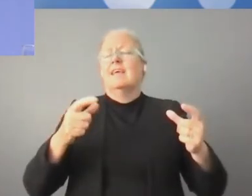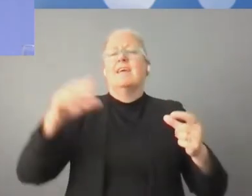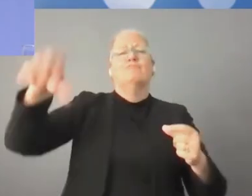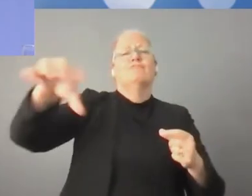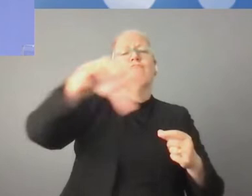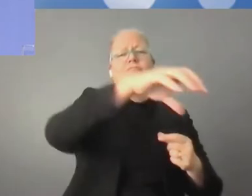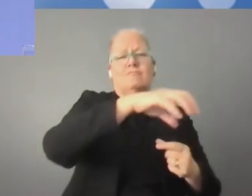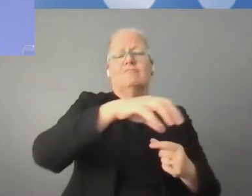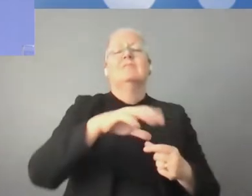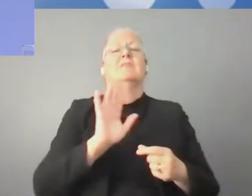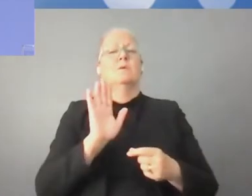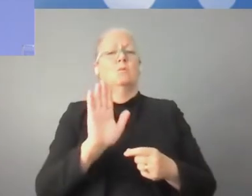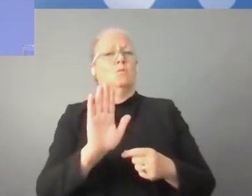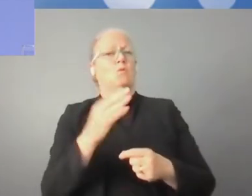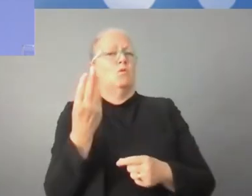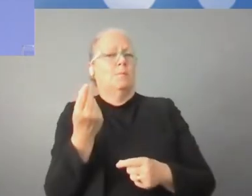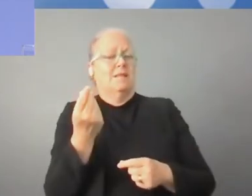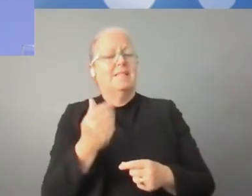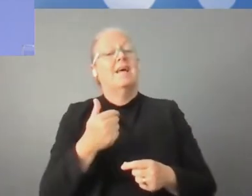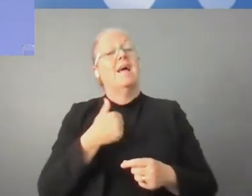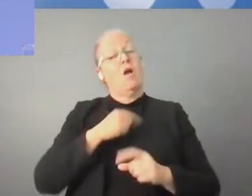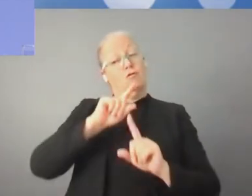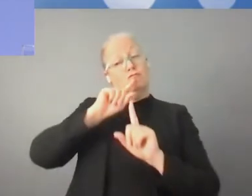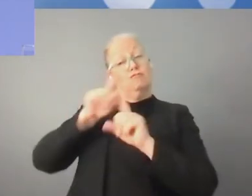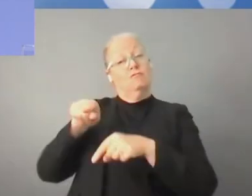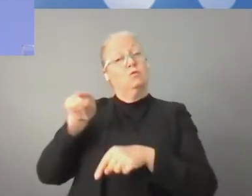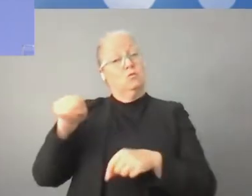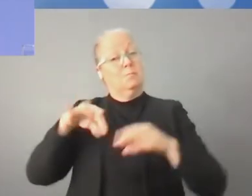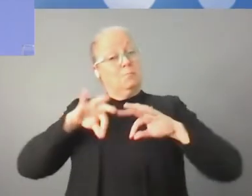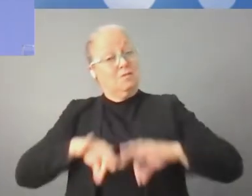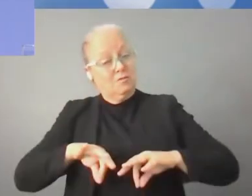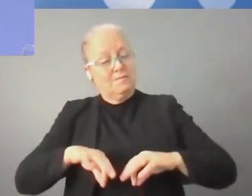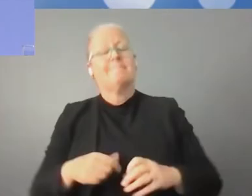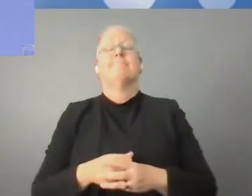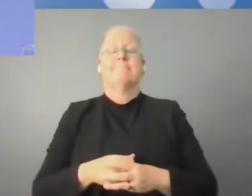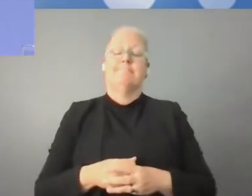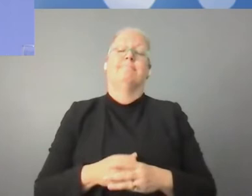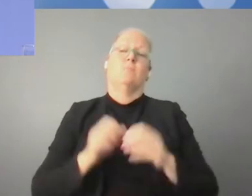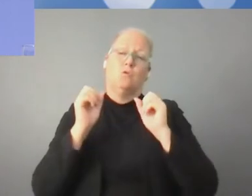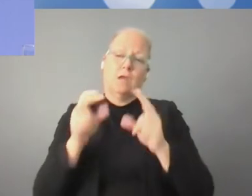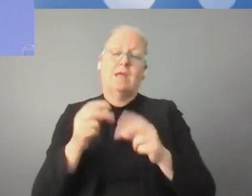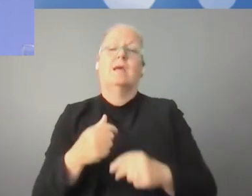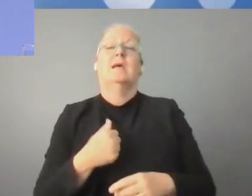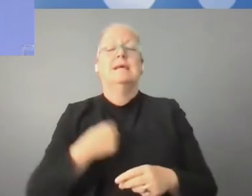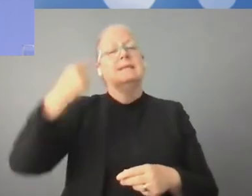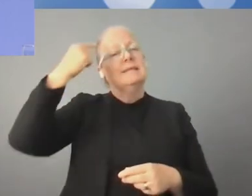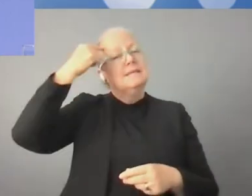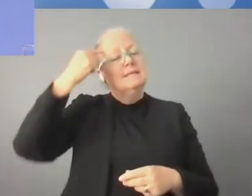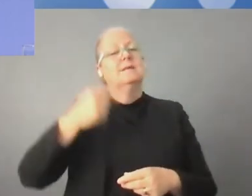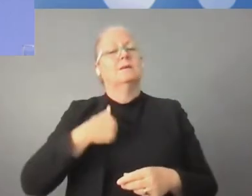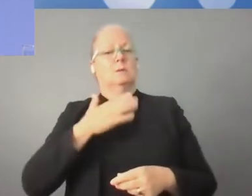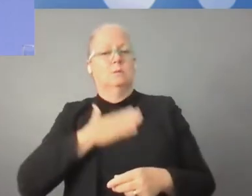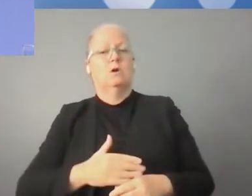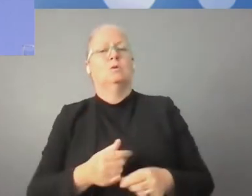Chodzi o to, żeby znaleźć dobre przepisy, które będą szanować ten pierwszy interen otwarty,